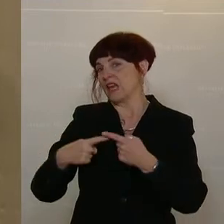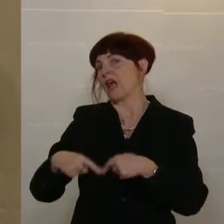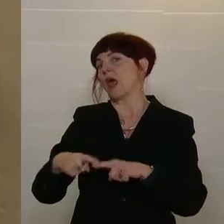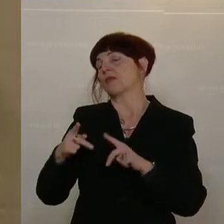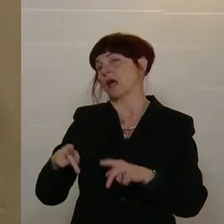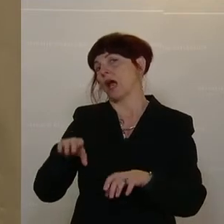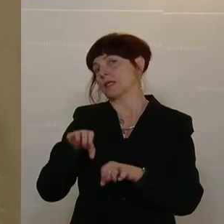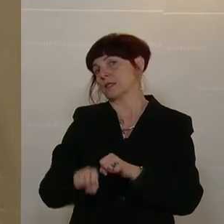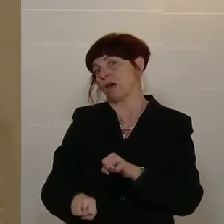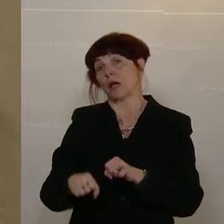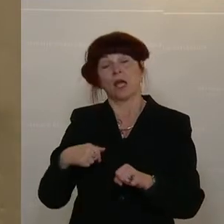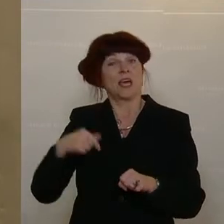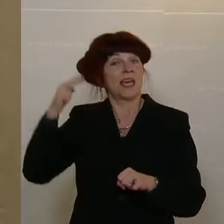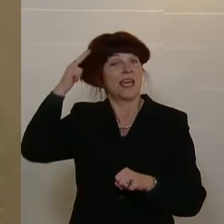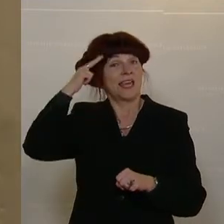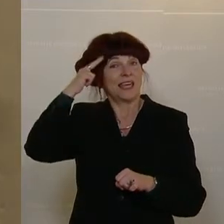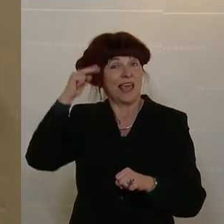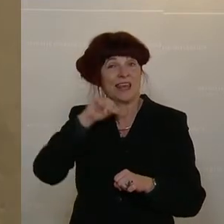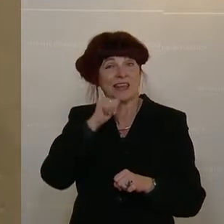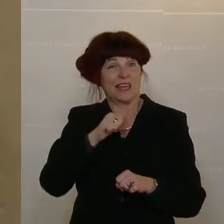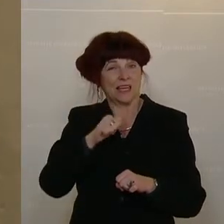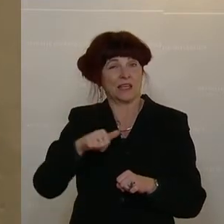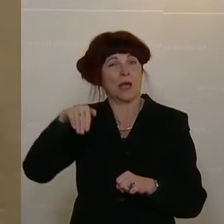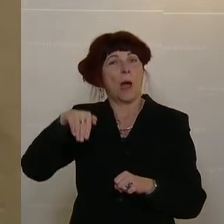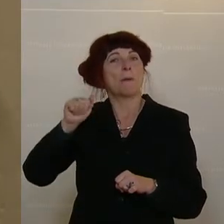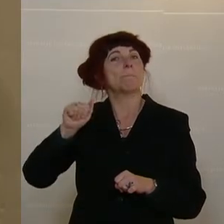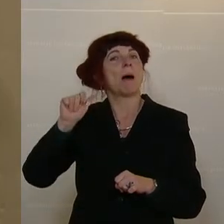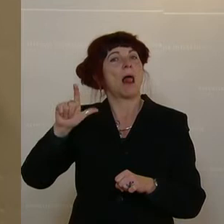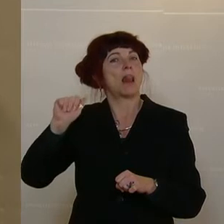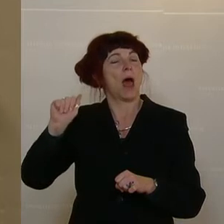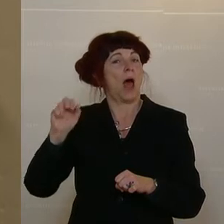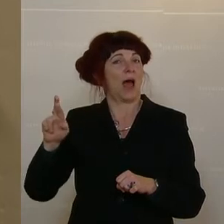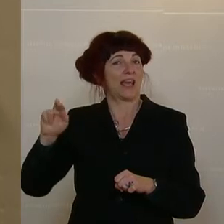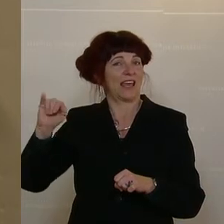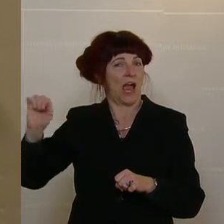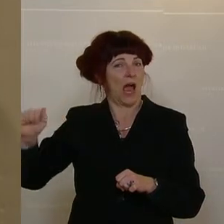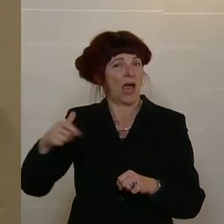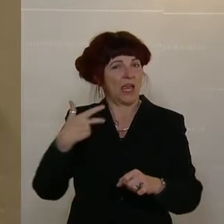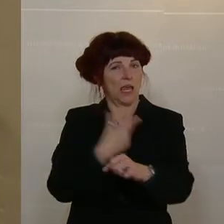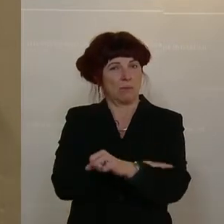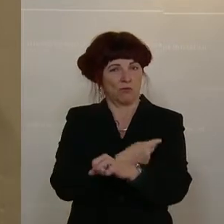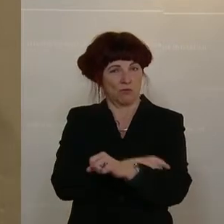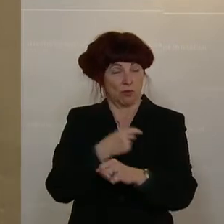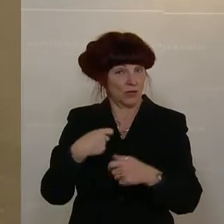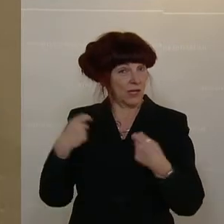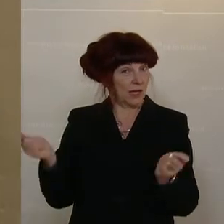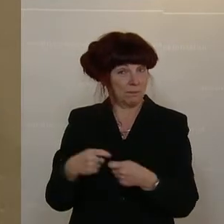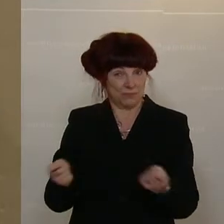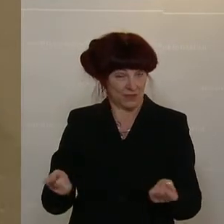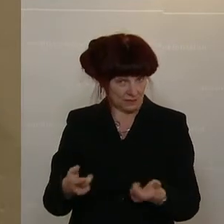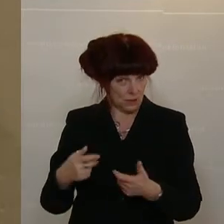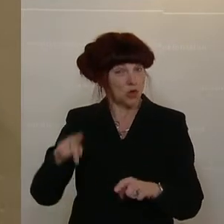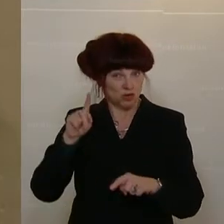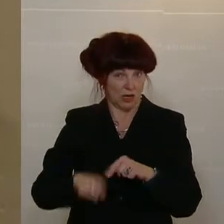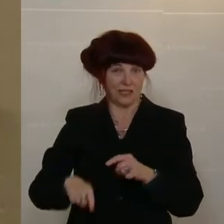werden kann, ich kenne keine Malaria-Impfung, ich glaube, es gibt diese auch noch nicht. Daher war es ein schlechtes Beispiel, Frau Kollegin.